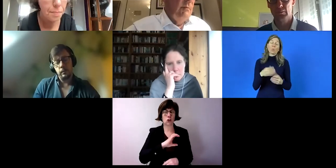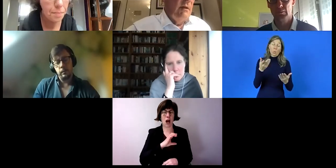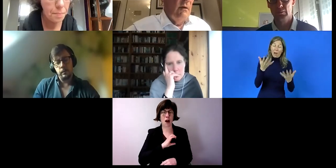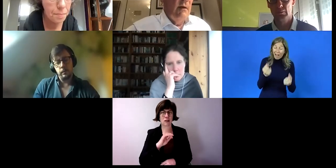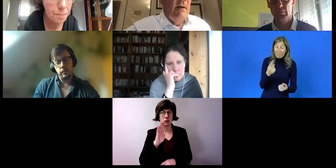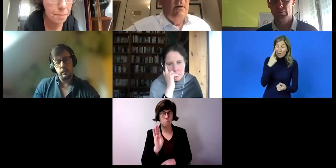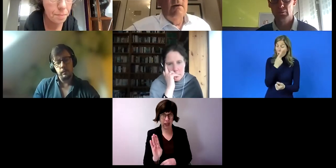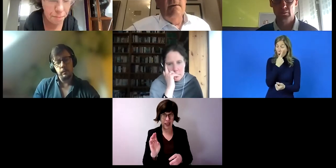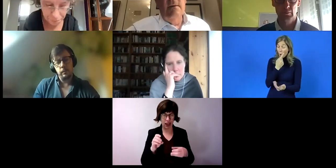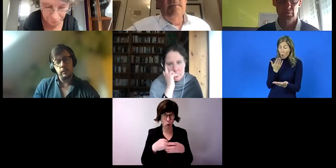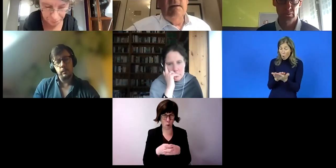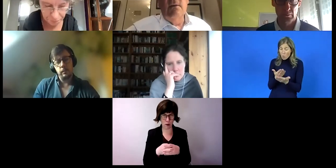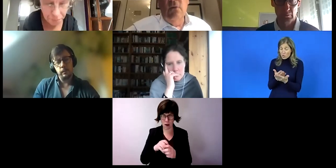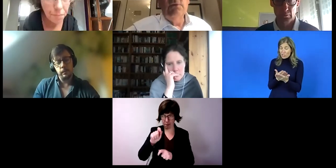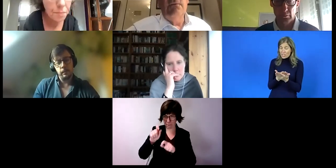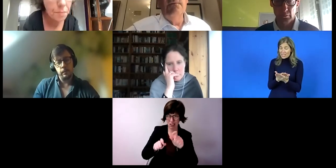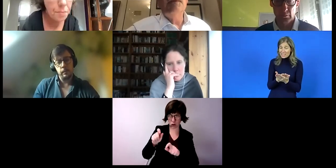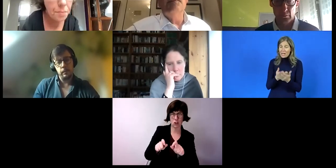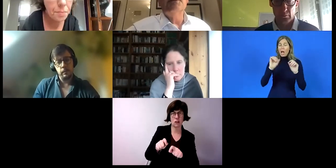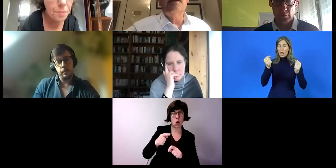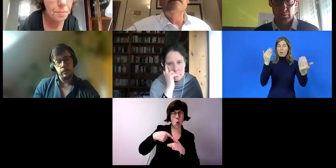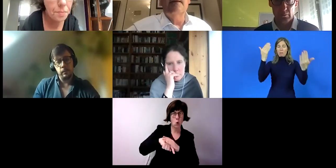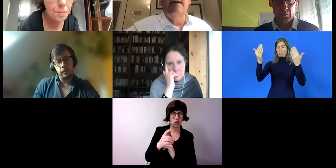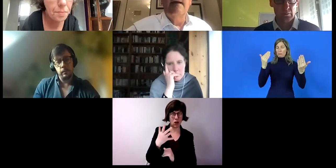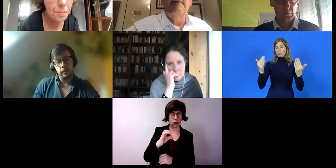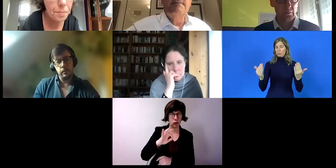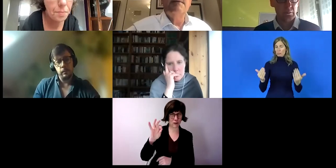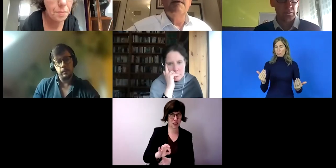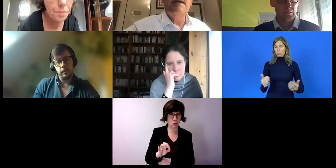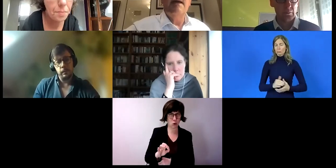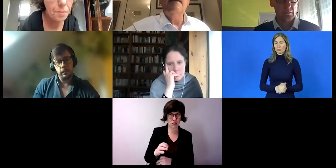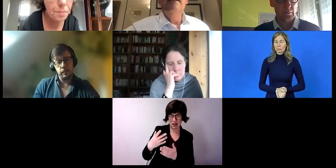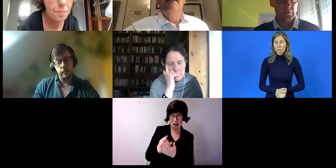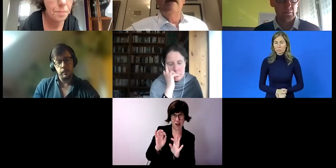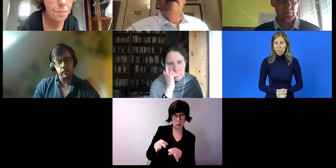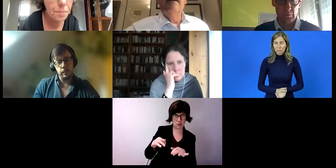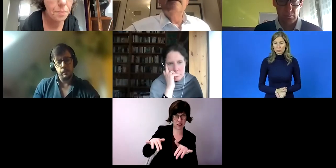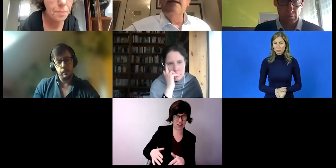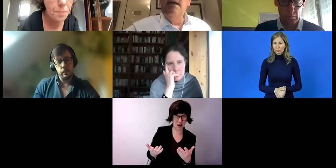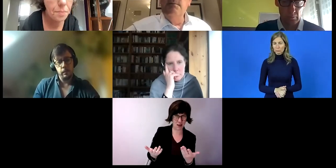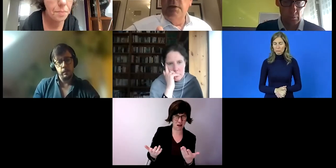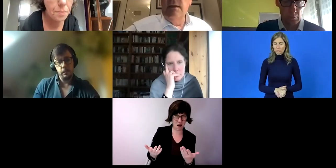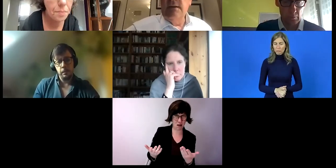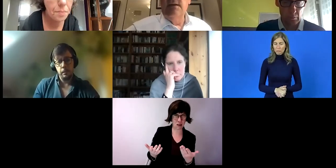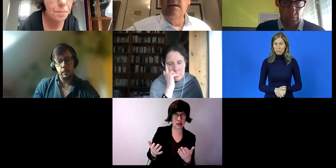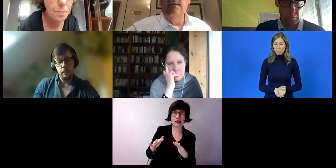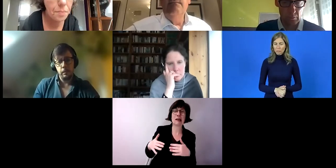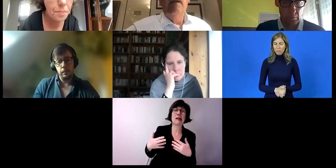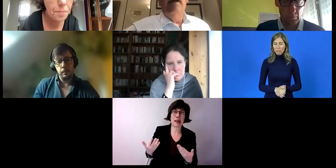-B-Gruppe selbst, Menschen mit unter 50 Prozent Erwerbsfähigkeit, die gibt